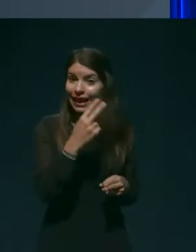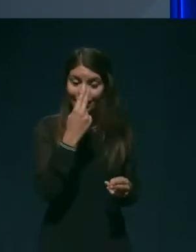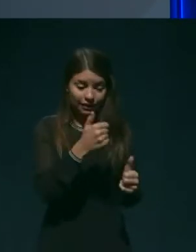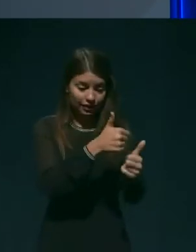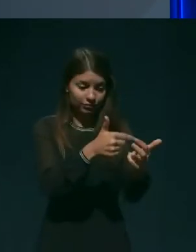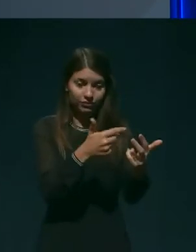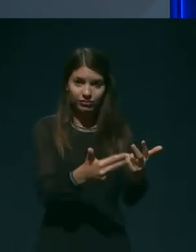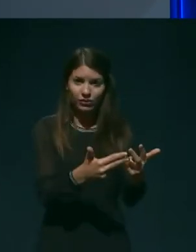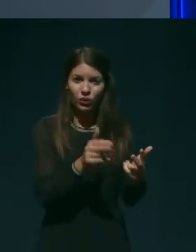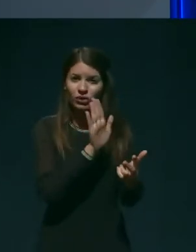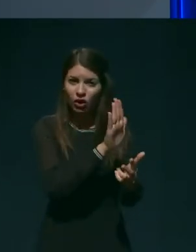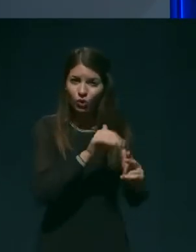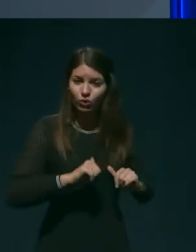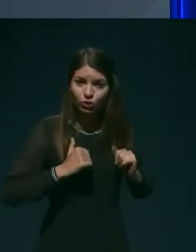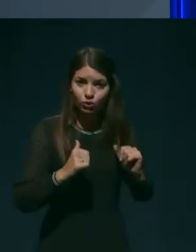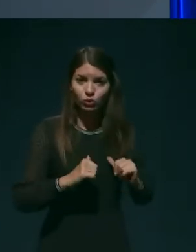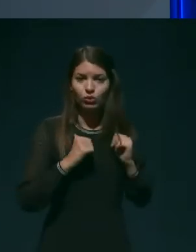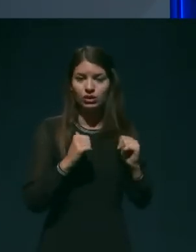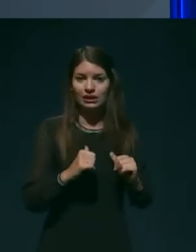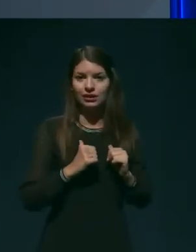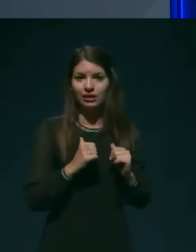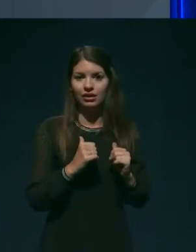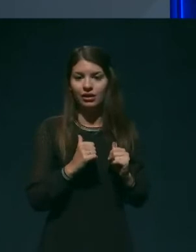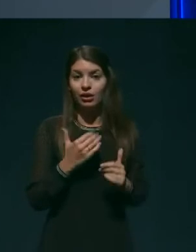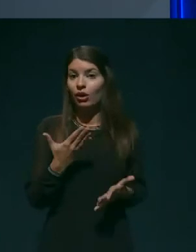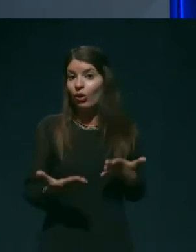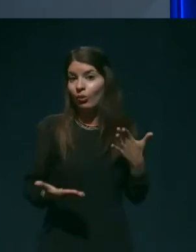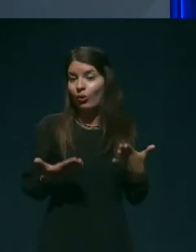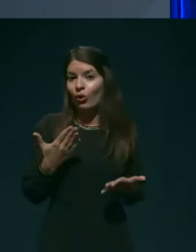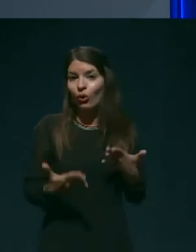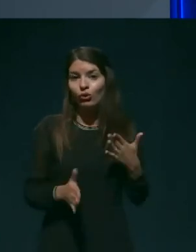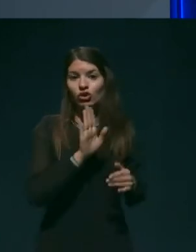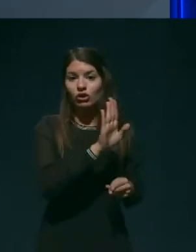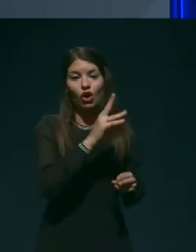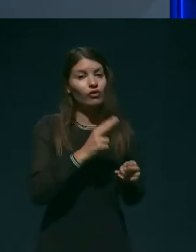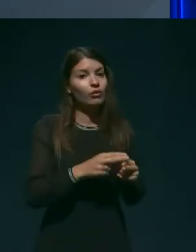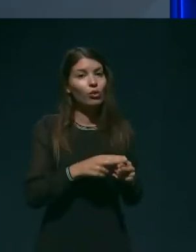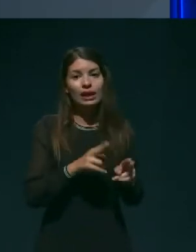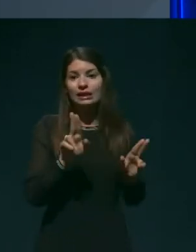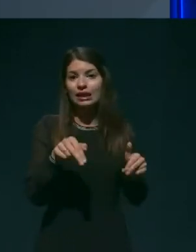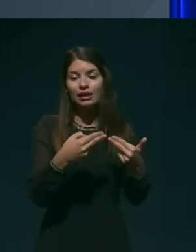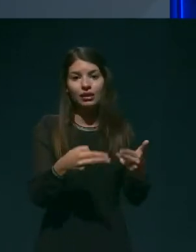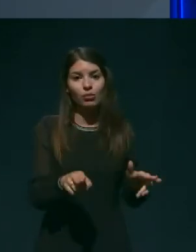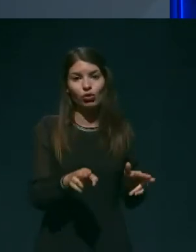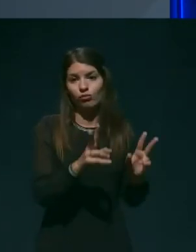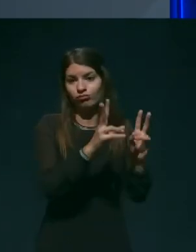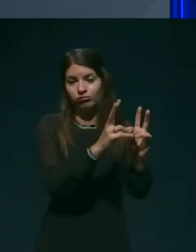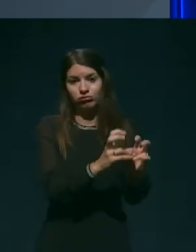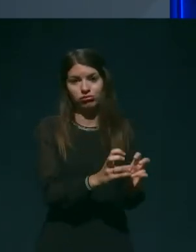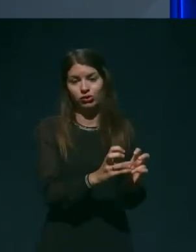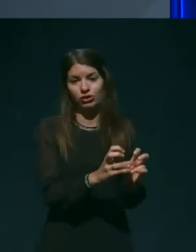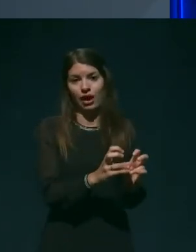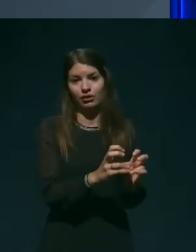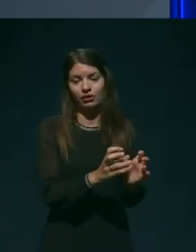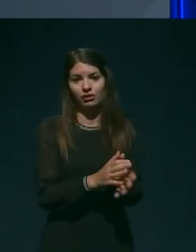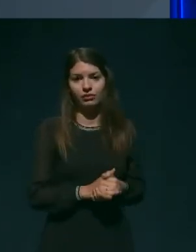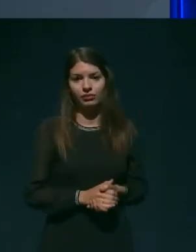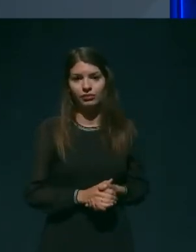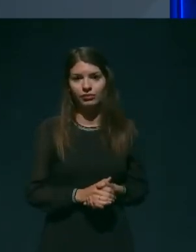napor, se mogoče njegova bolezen ne bo iztekla tako, kot si želi.